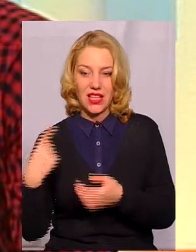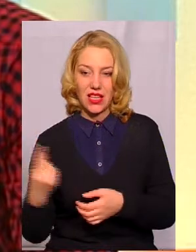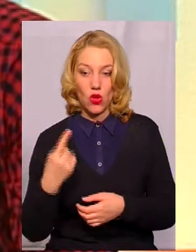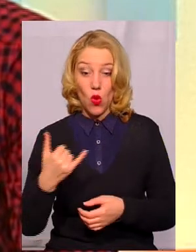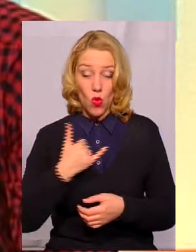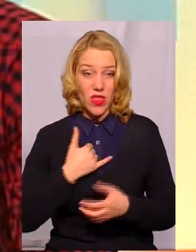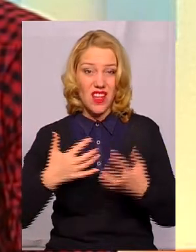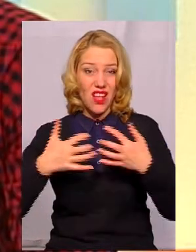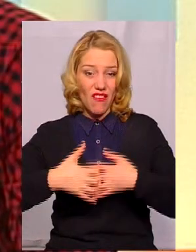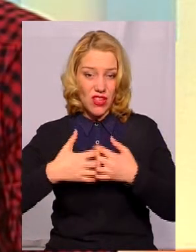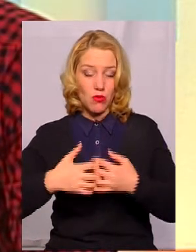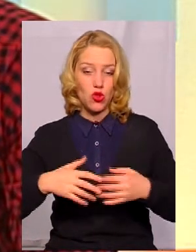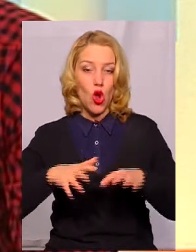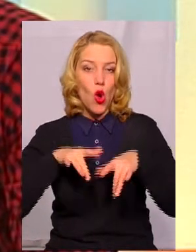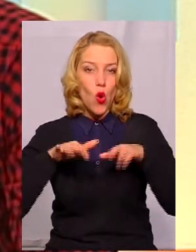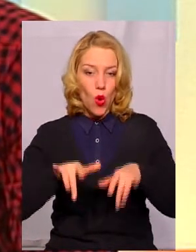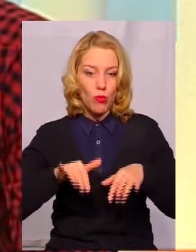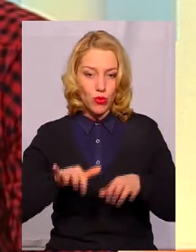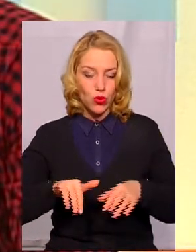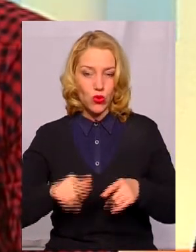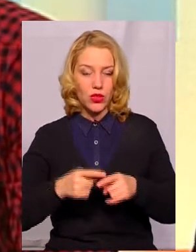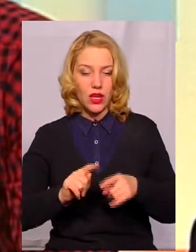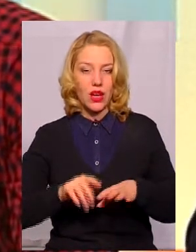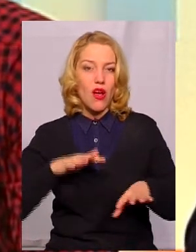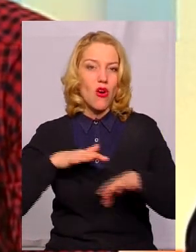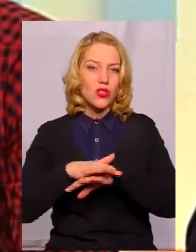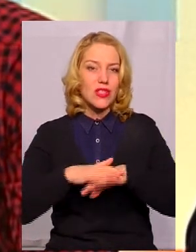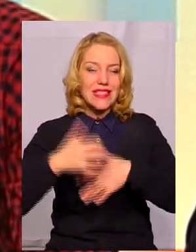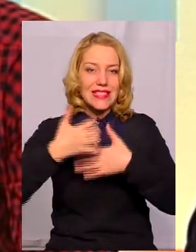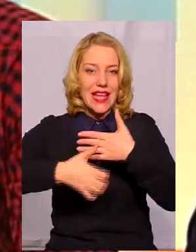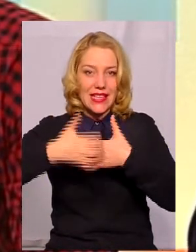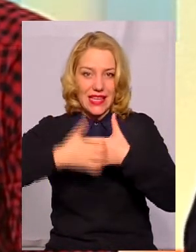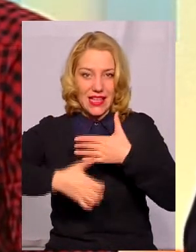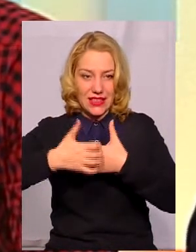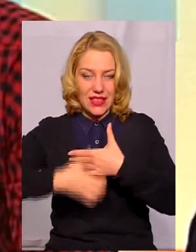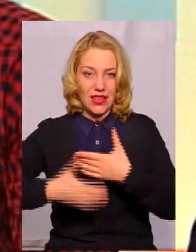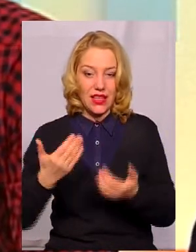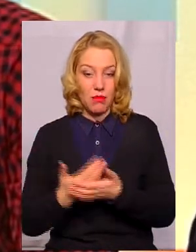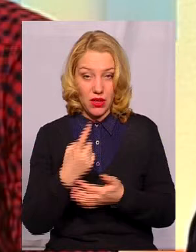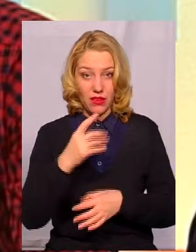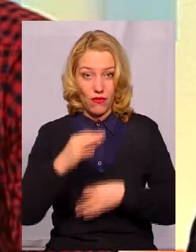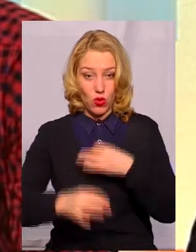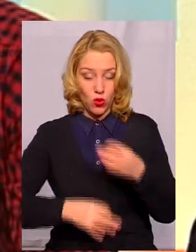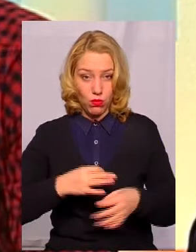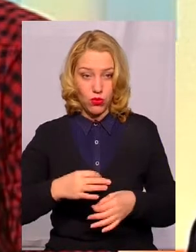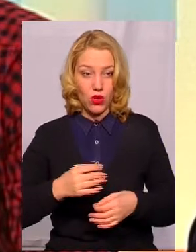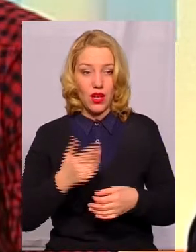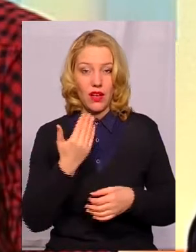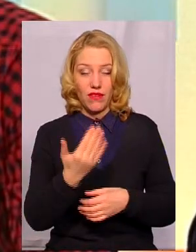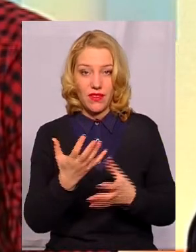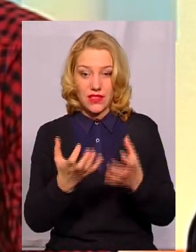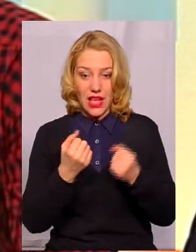комп'ютер нараховує вам розрахункові кількісті. Якщо ви взяли, до прикладу, на добу 50